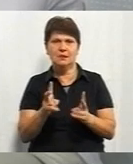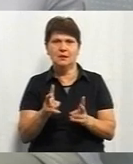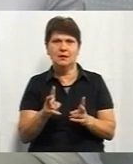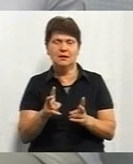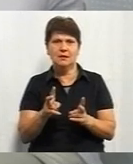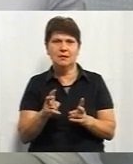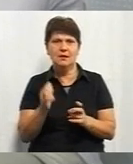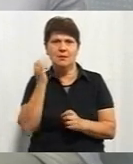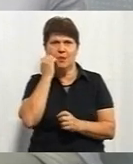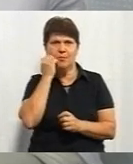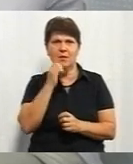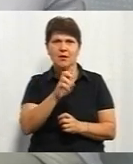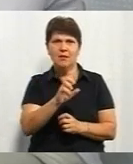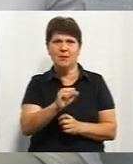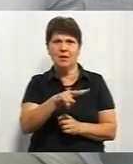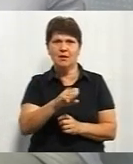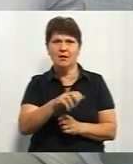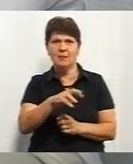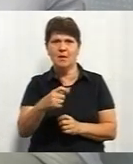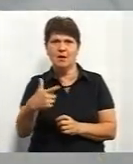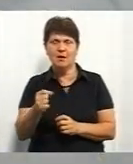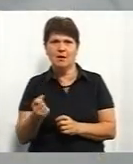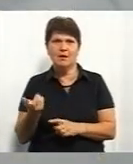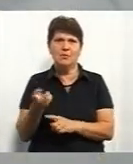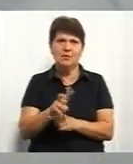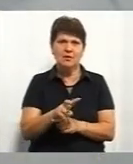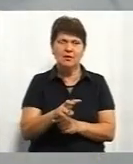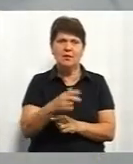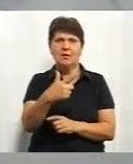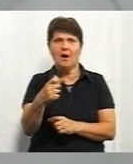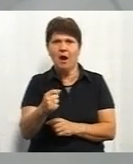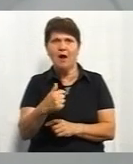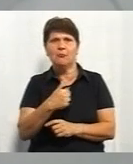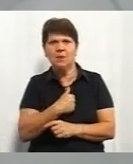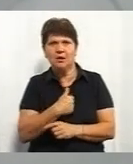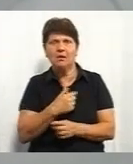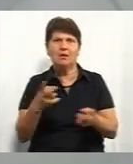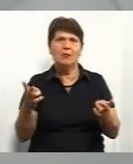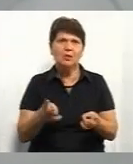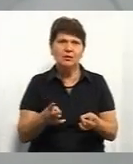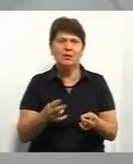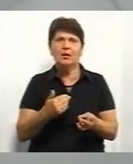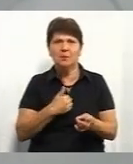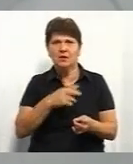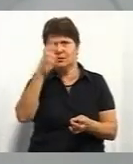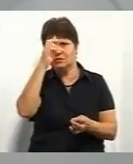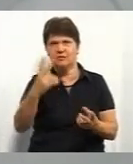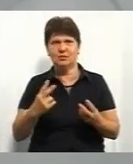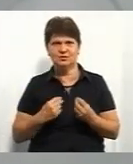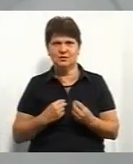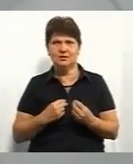-баламаги, приходять, га, мені потрібно, мені держава обіцяла. Ніхто